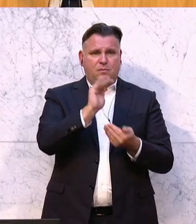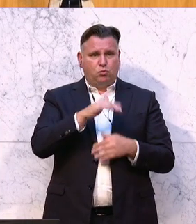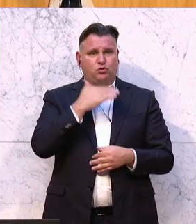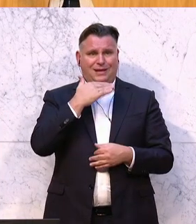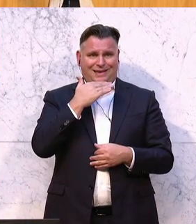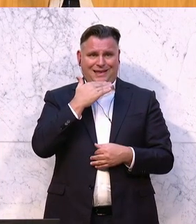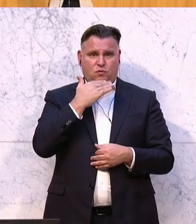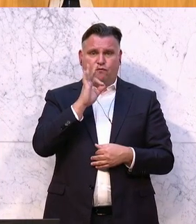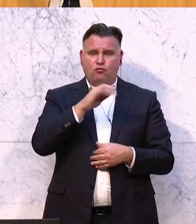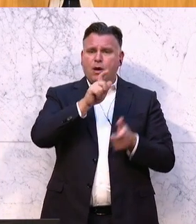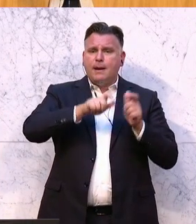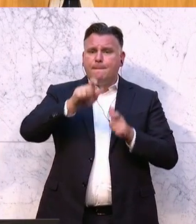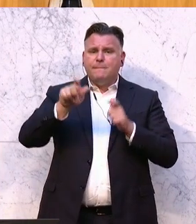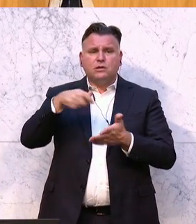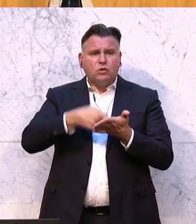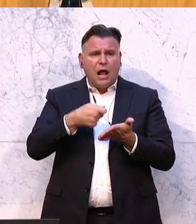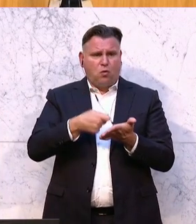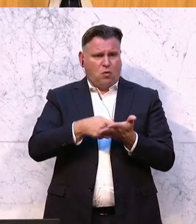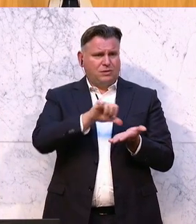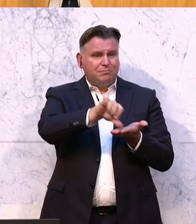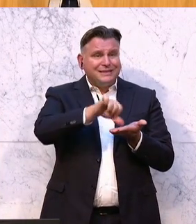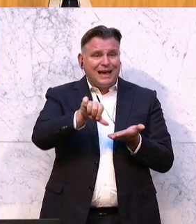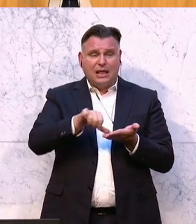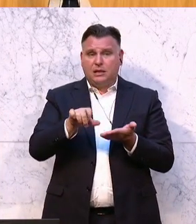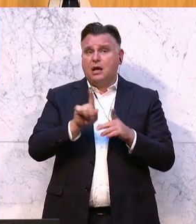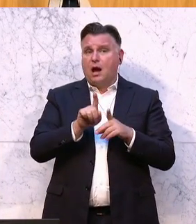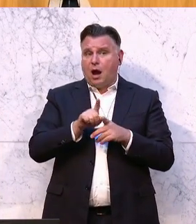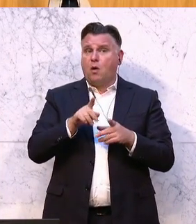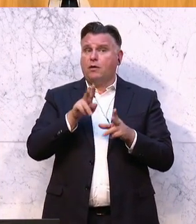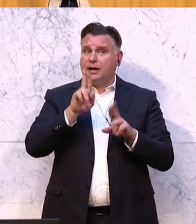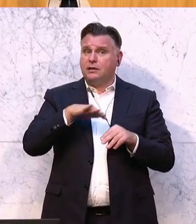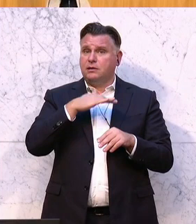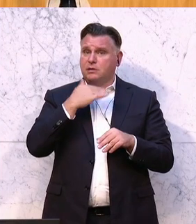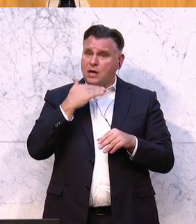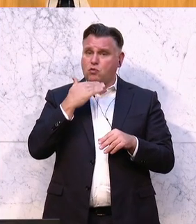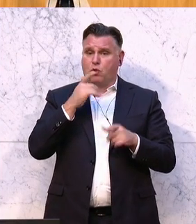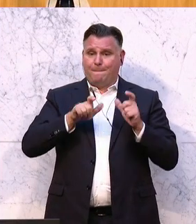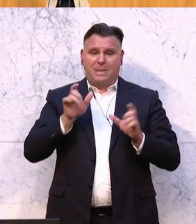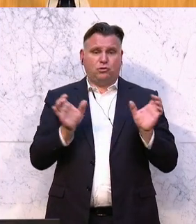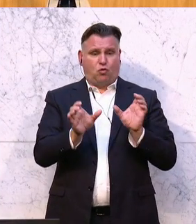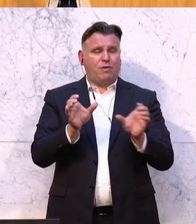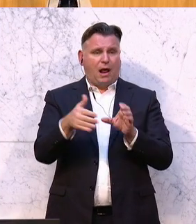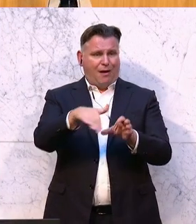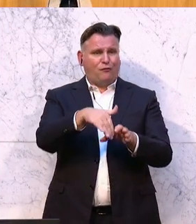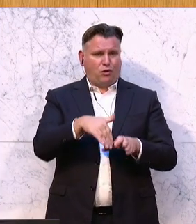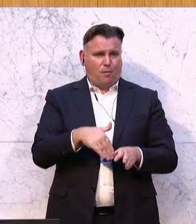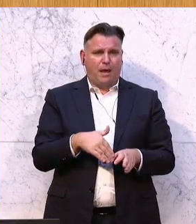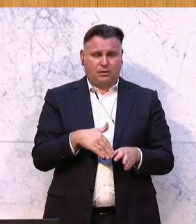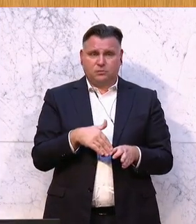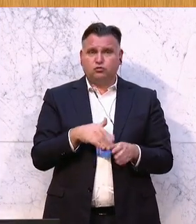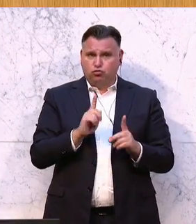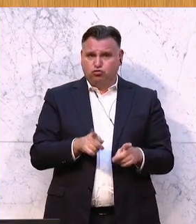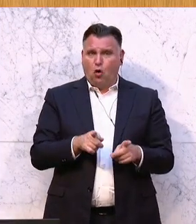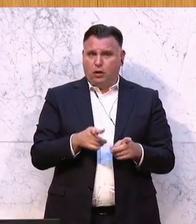haben, um die erhöhten Personalkosten abzudecken und auch vor allem mit ausreichend Personal ausgestattet werden, sondern vor allem auch, dass sie die